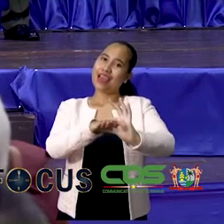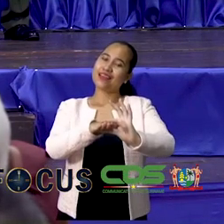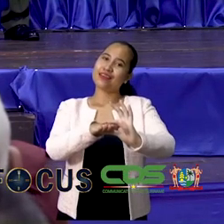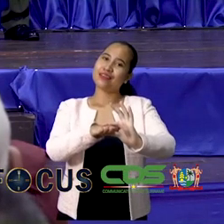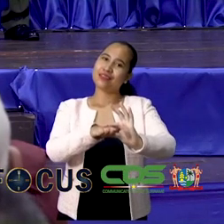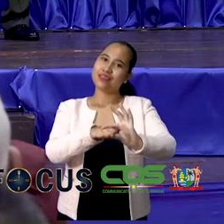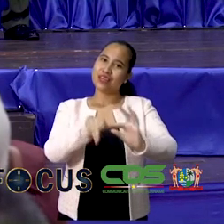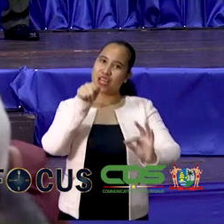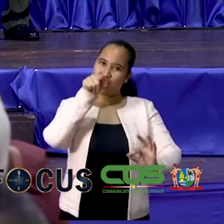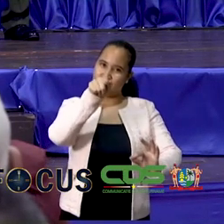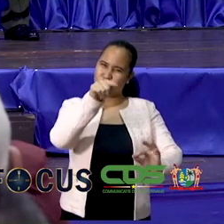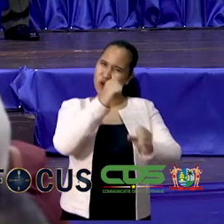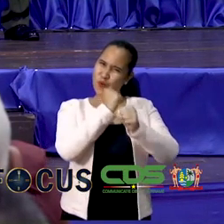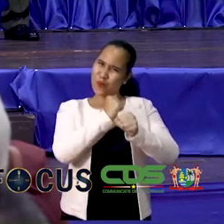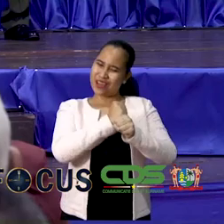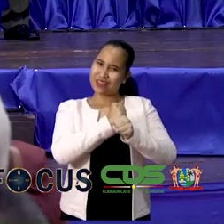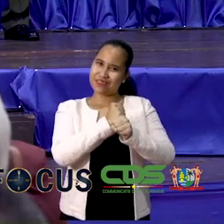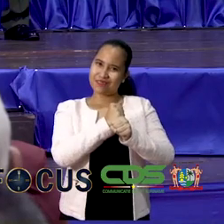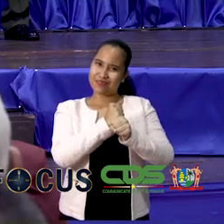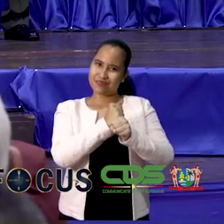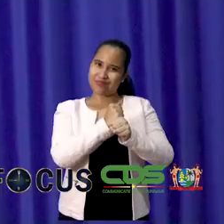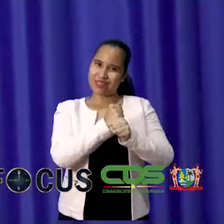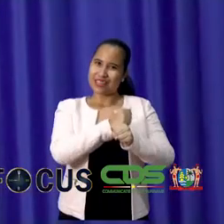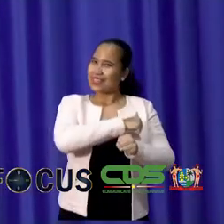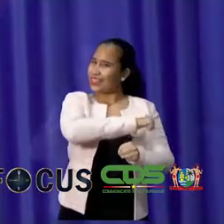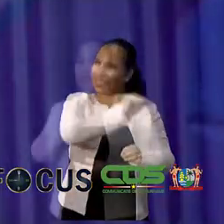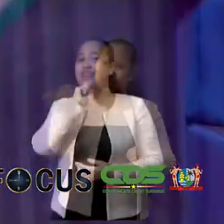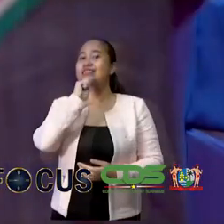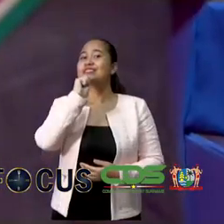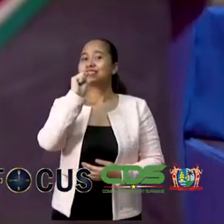missie. Ik mag u allemaal bedanken.